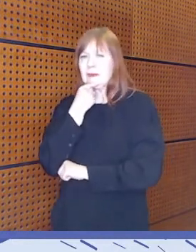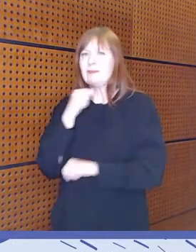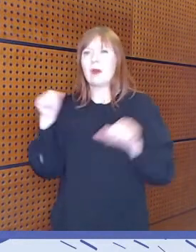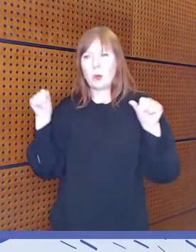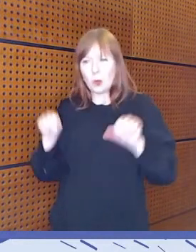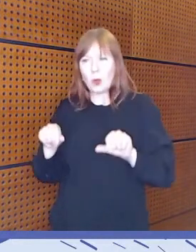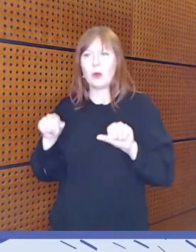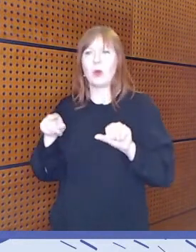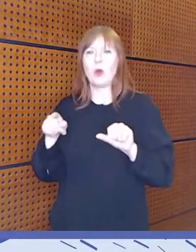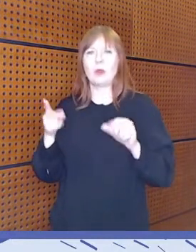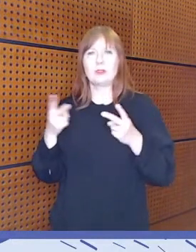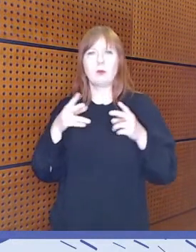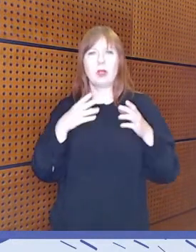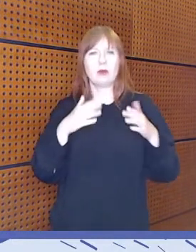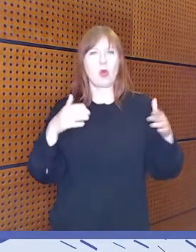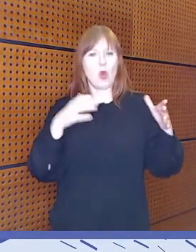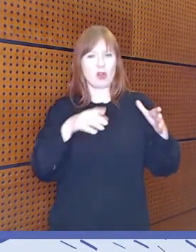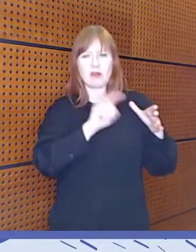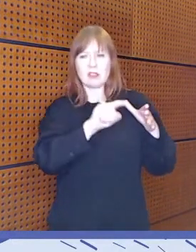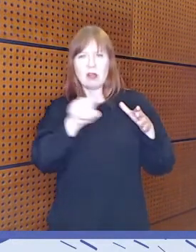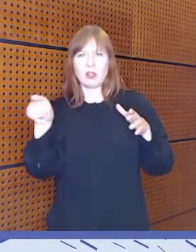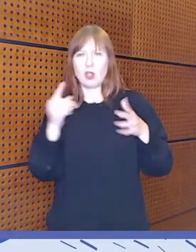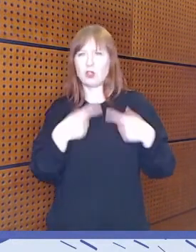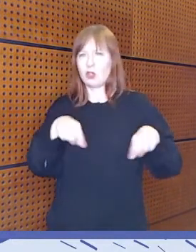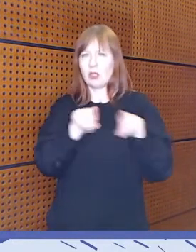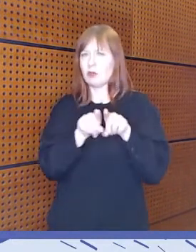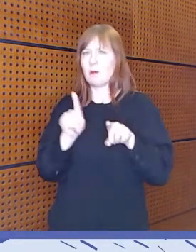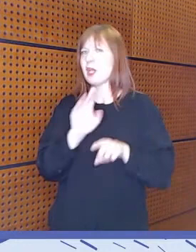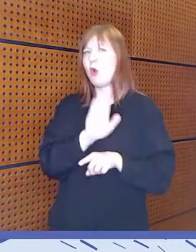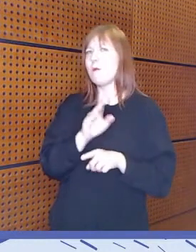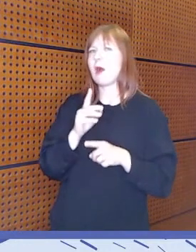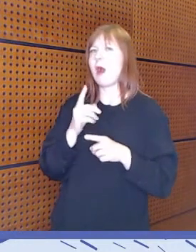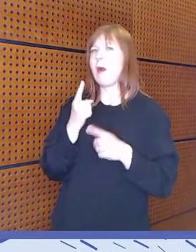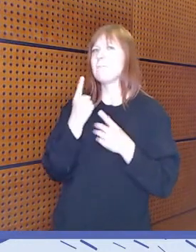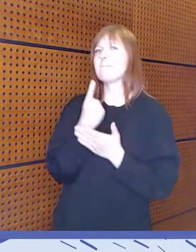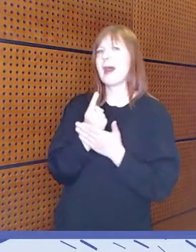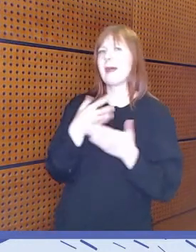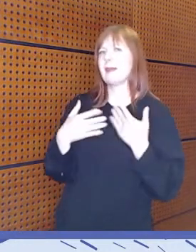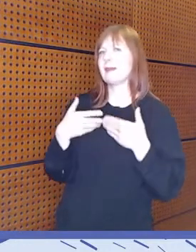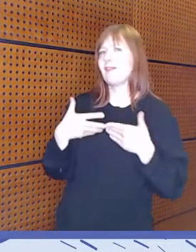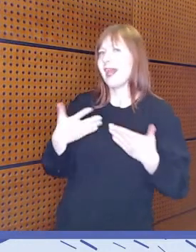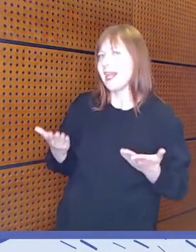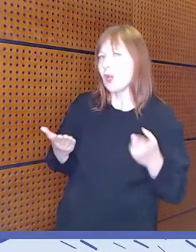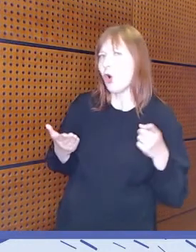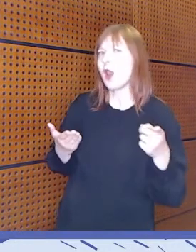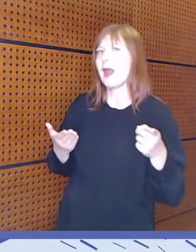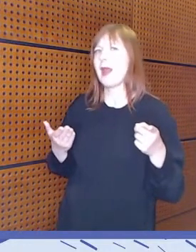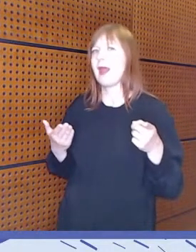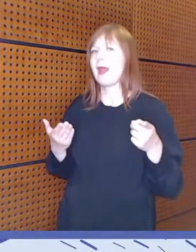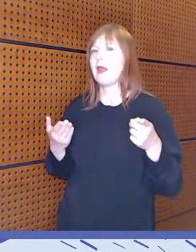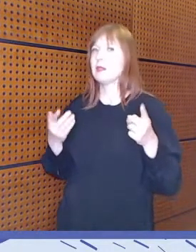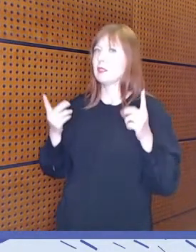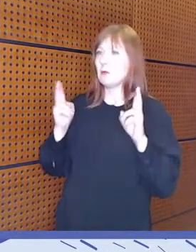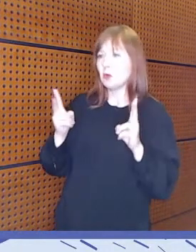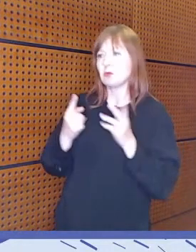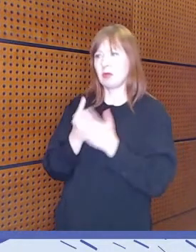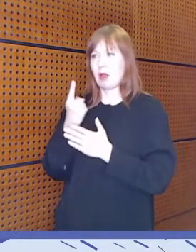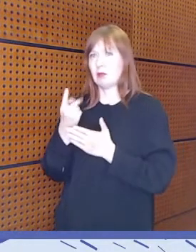toteuttaa sellaiset organisaatiot, joille se ei ole päätehtävä ja joiden rahoituksen saaminen siihen on hyvin epävarmaa.